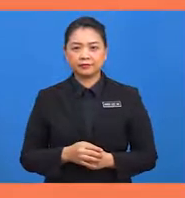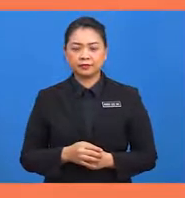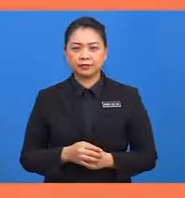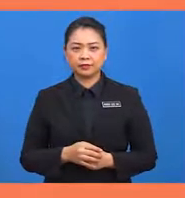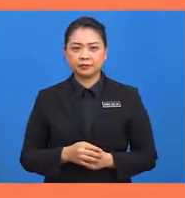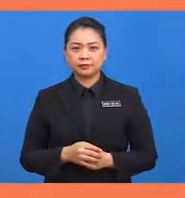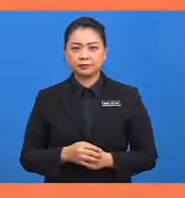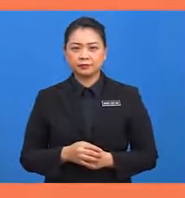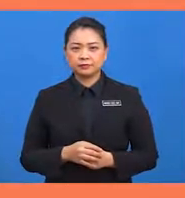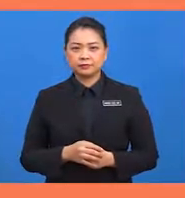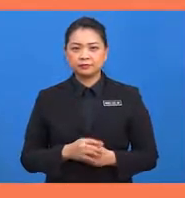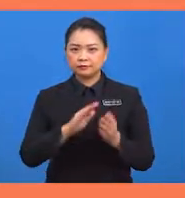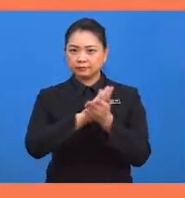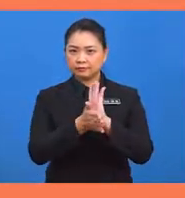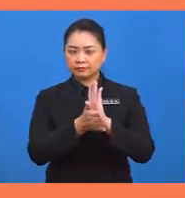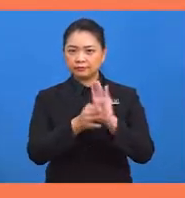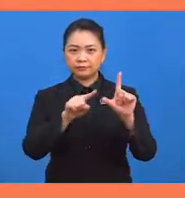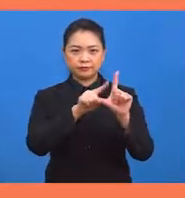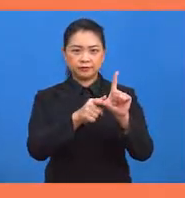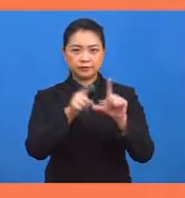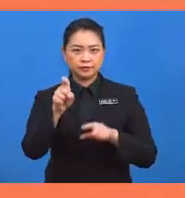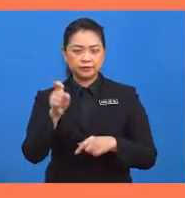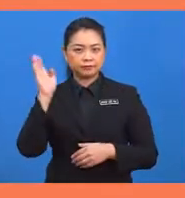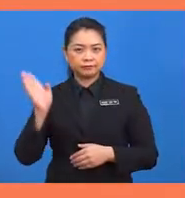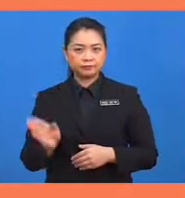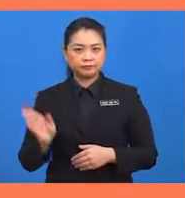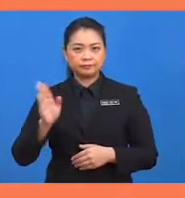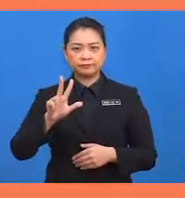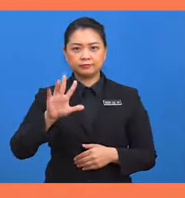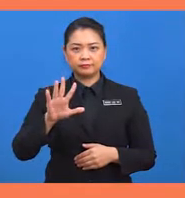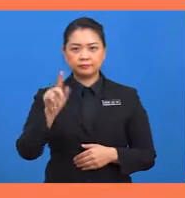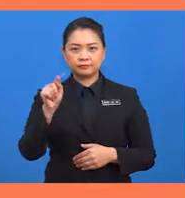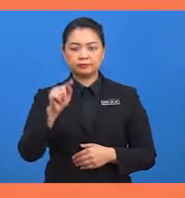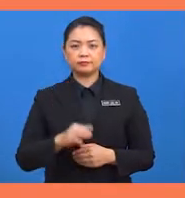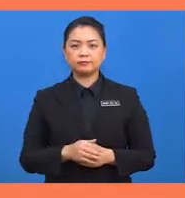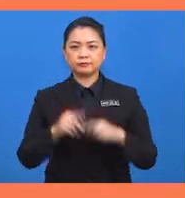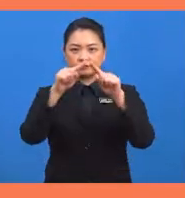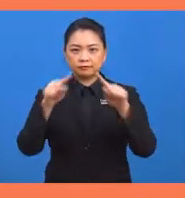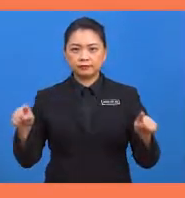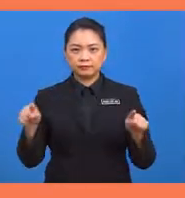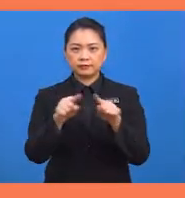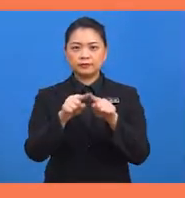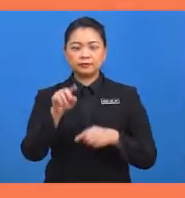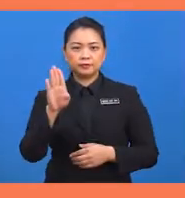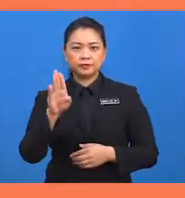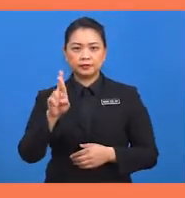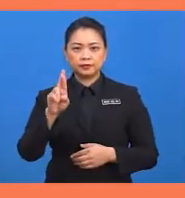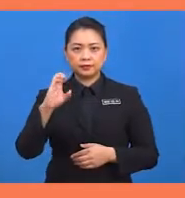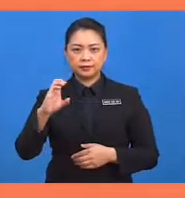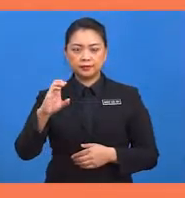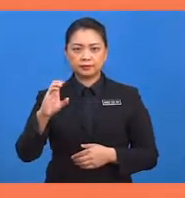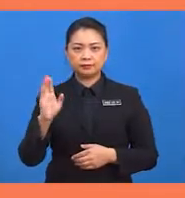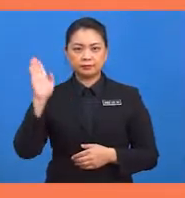Sudut bagi X sama dengan 35 darjah. Segitiga BRC